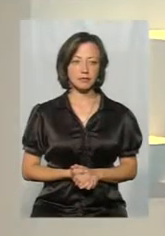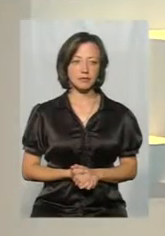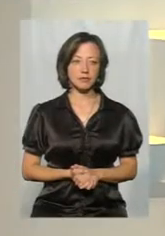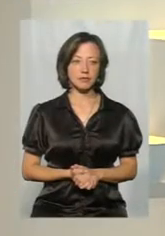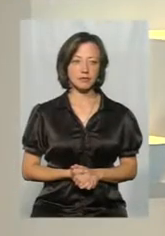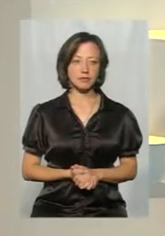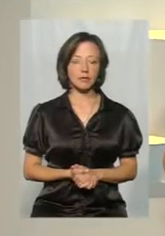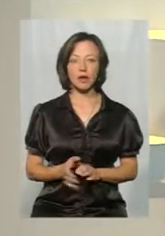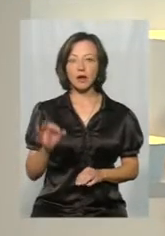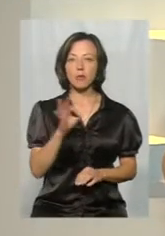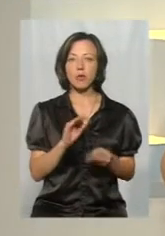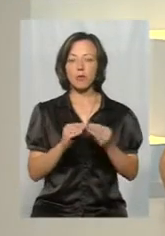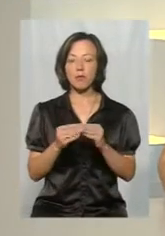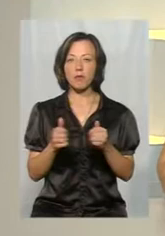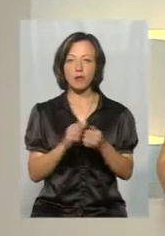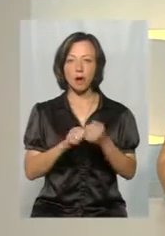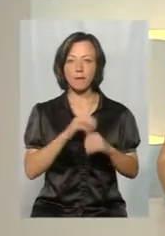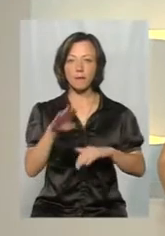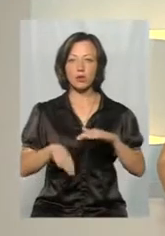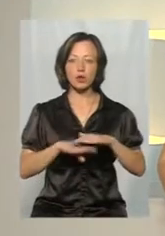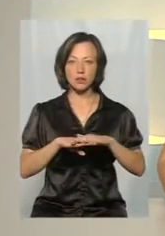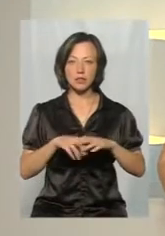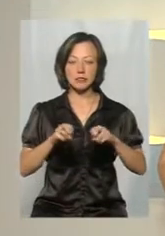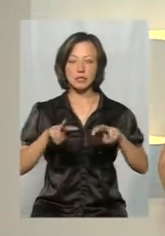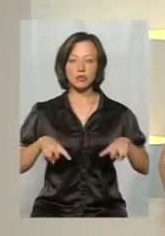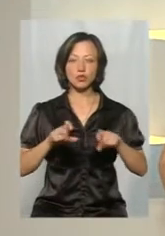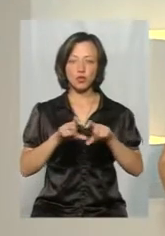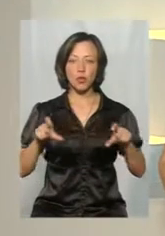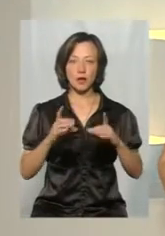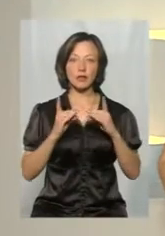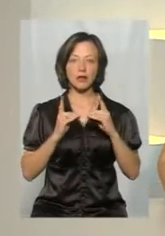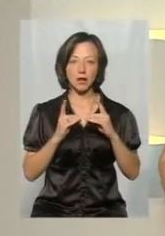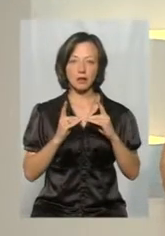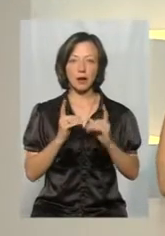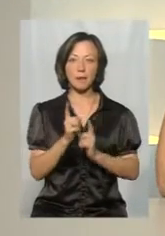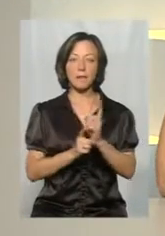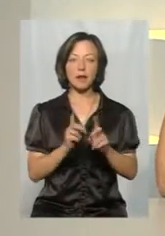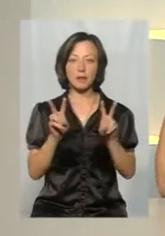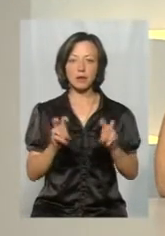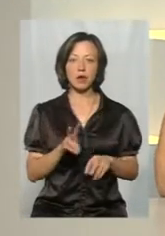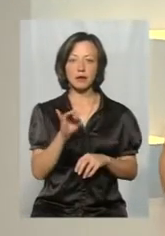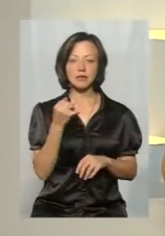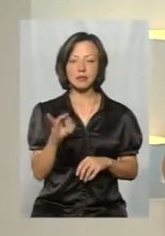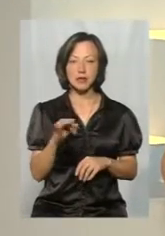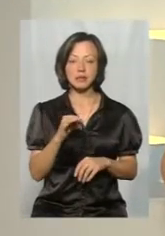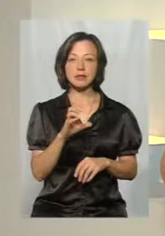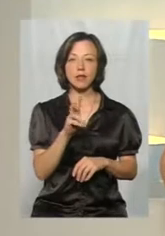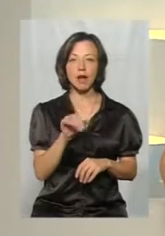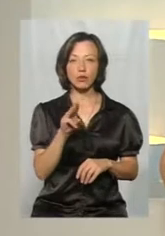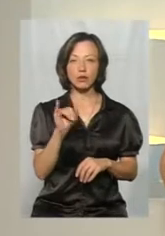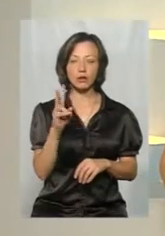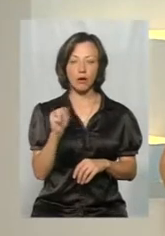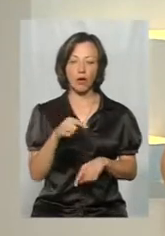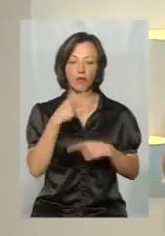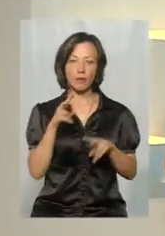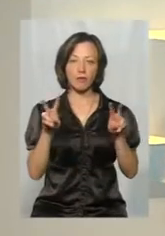Про перипетії довкола Кам'янець-Подільської, спеціалізованої школи-інтернату, переіменованої на ліцей Славутинка, говоримо у